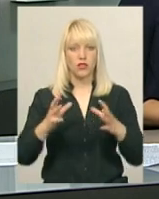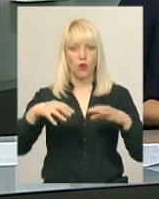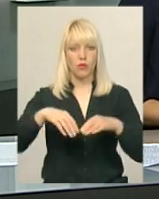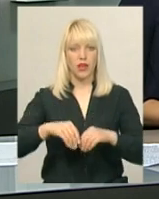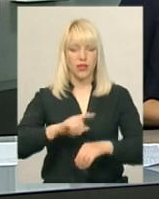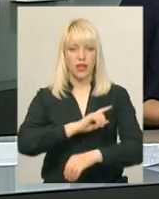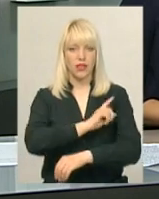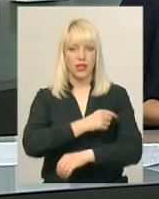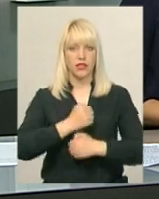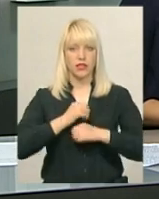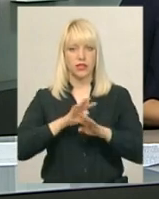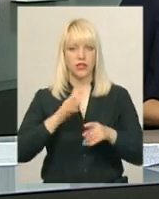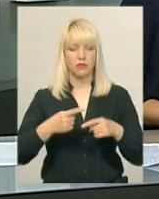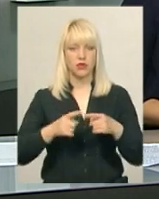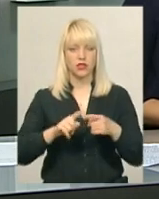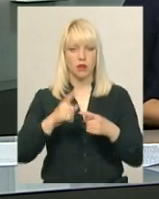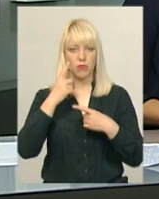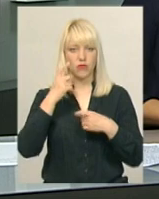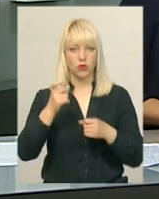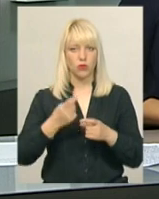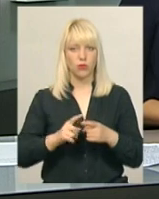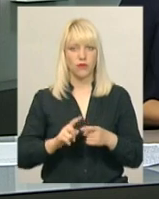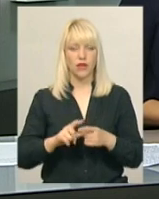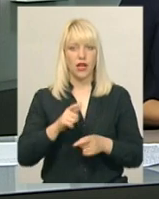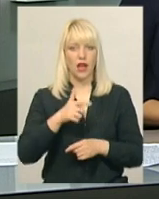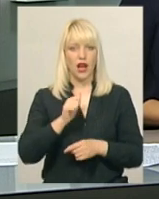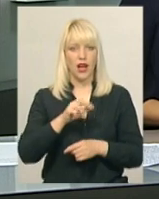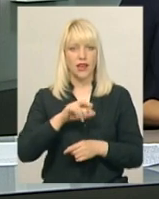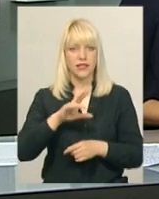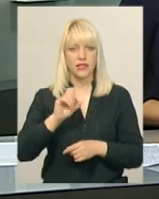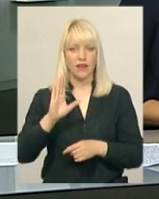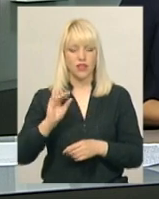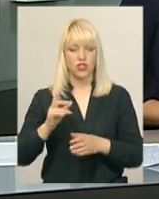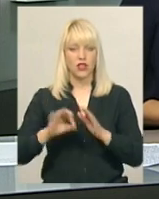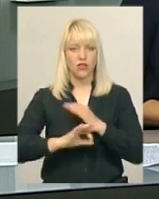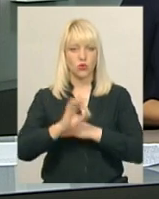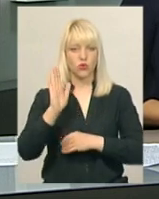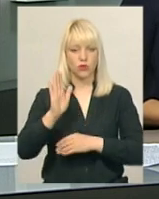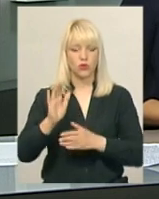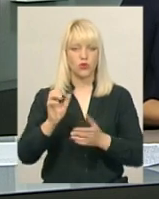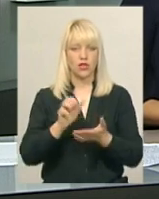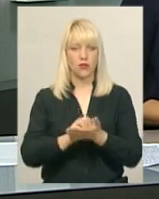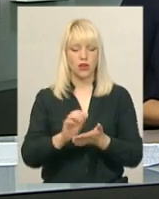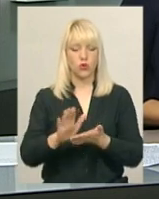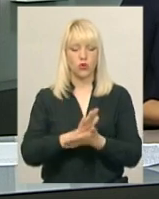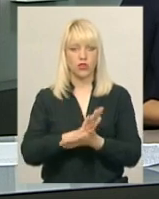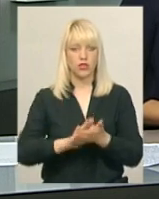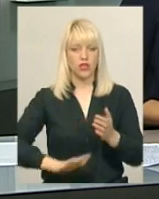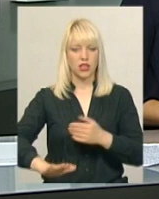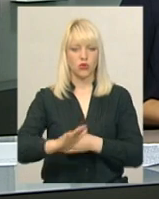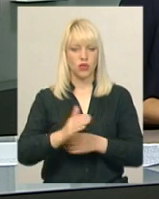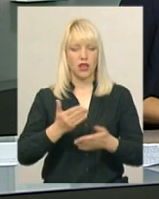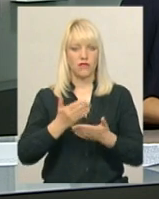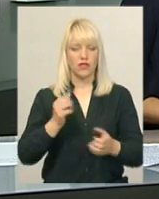відділення спеціальних вибухових робіт Андрій Галісєвич. На сході рятувальники займатимуться очищенням території від вибухонебезпечних